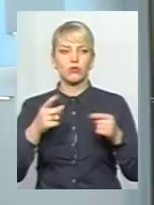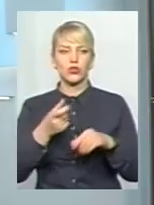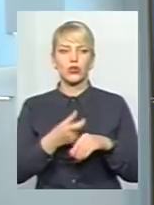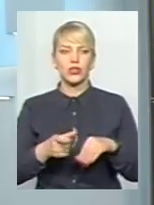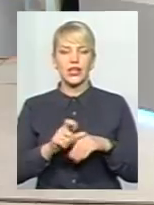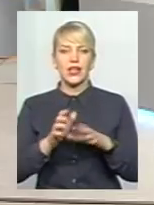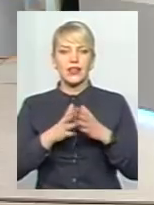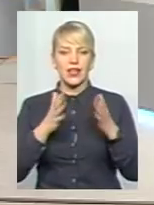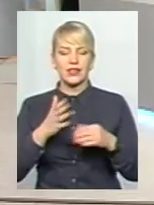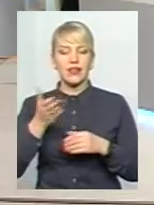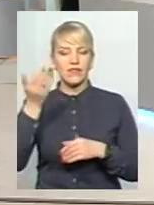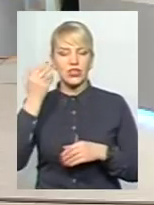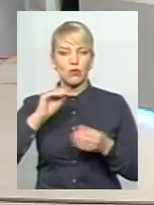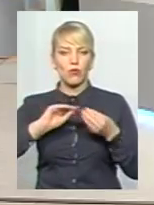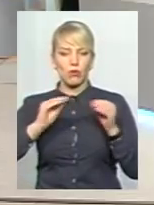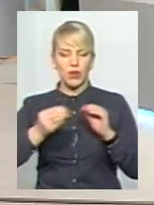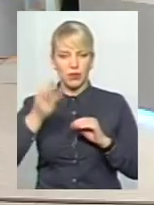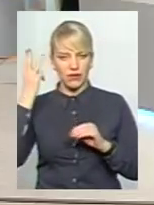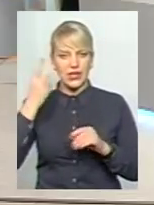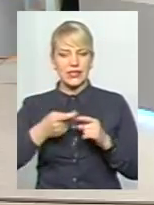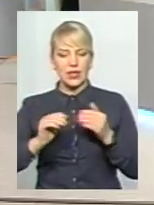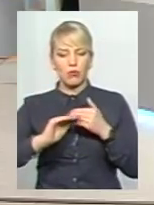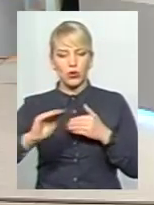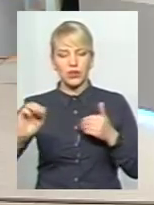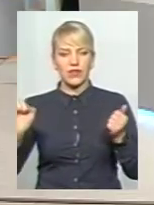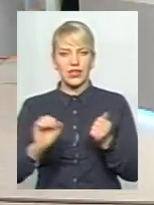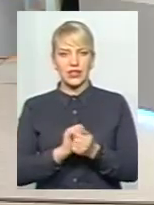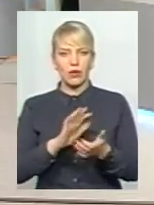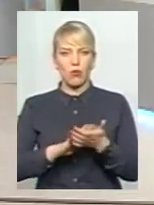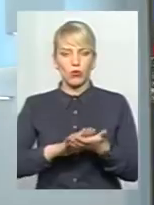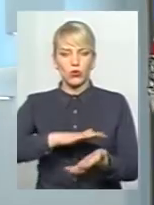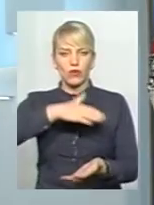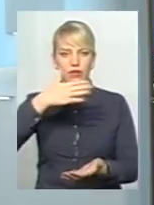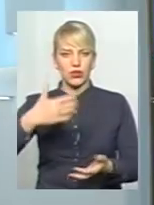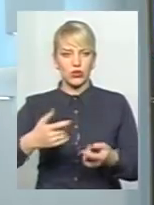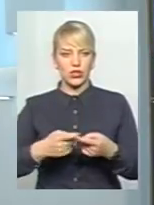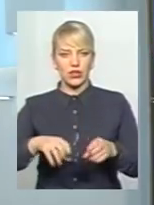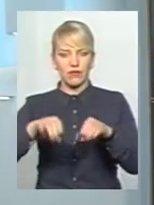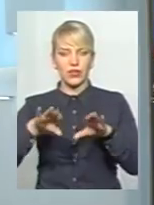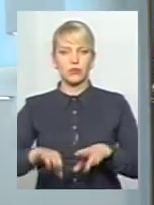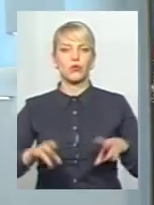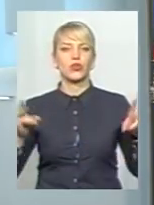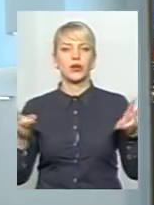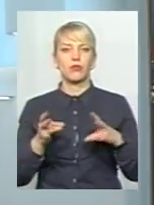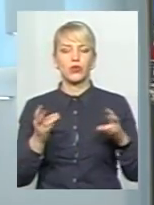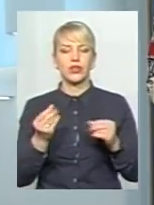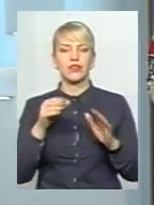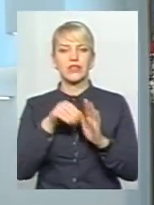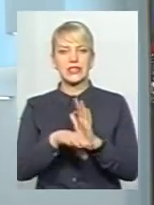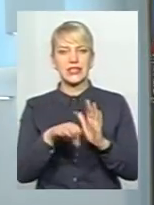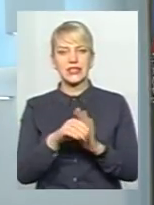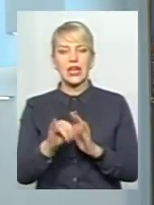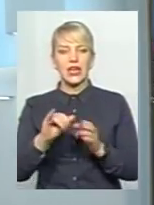найдавніших проблем Хмельницького це полігон твердих побутових відходів. Її вирішення, зрозуміло, потребує інвестицій